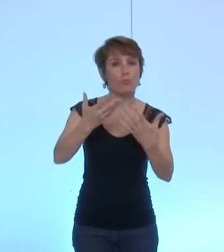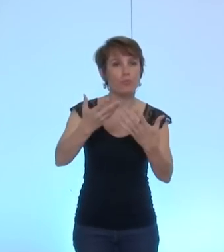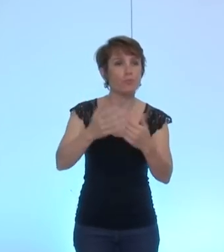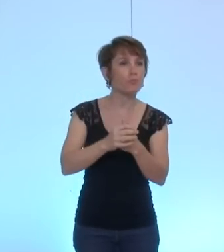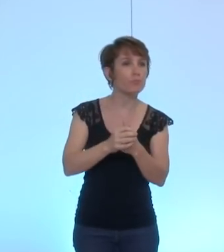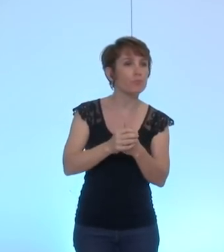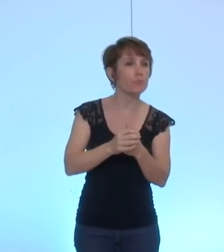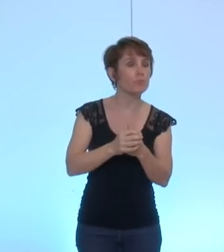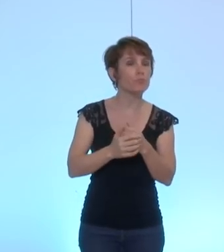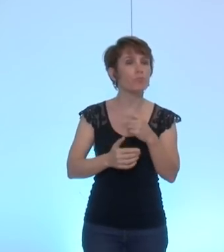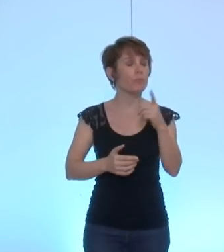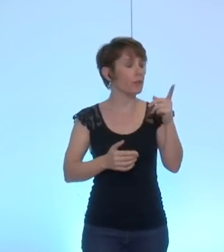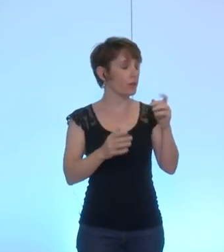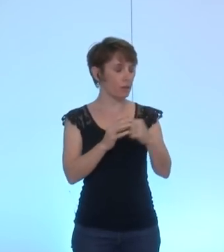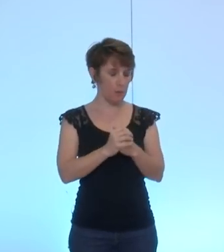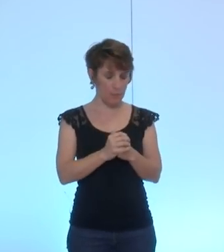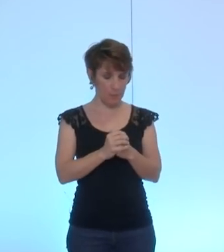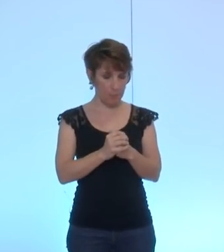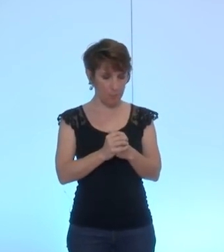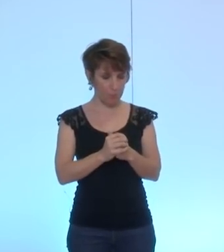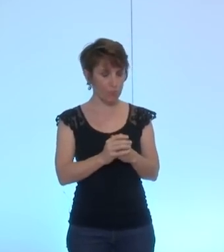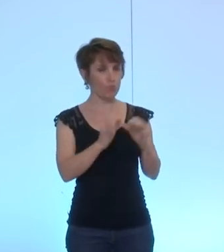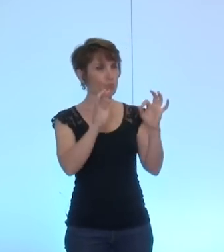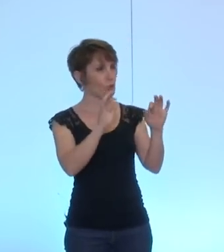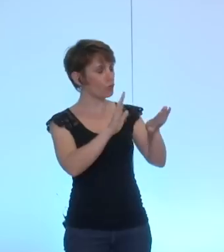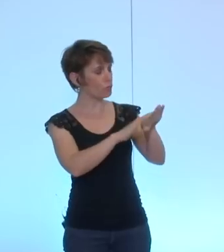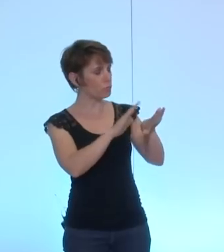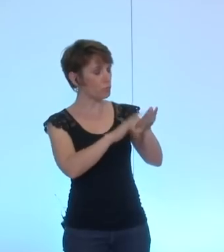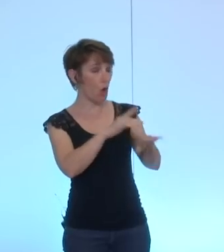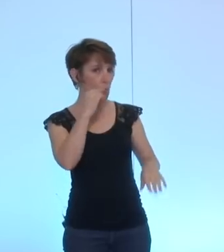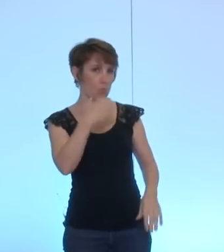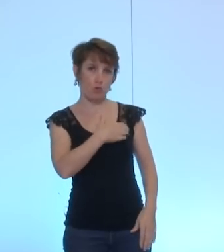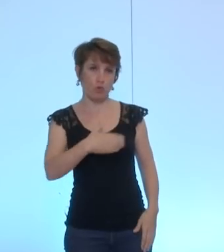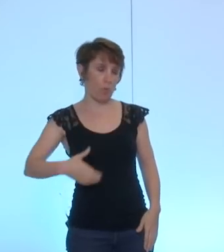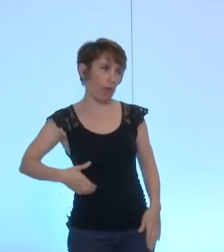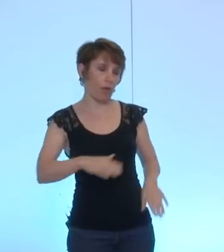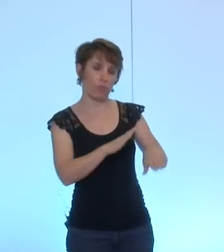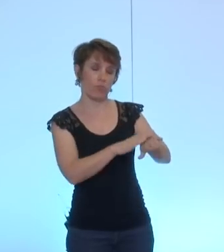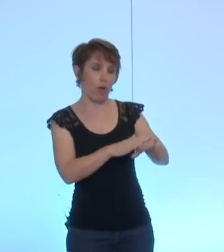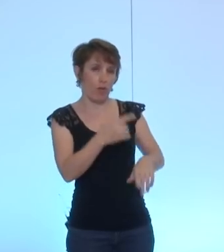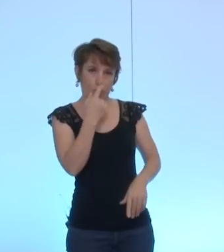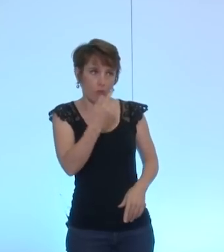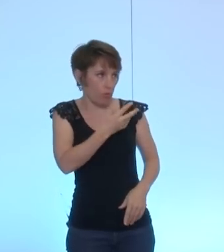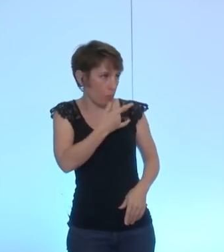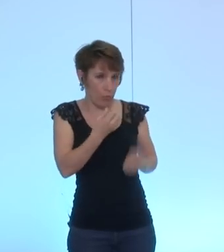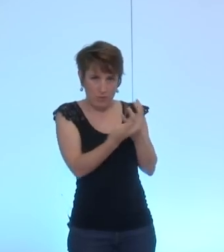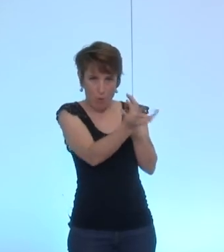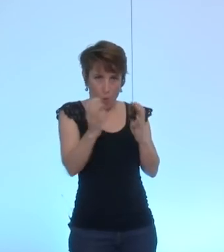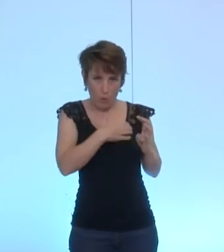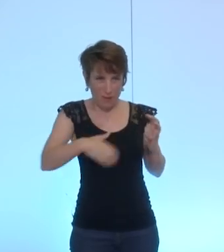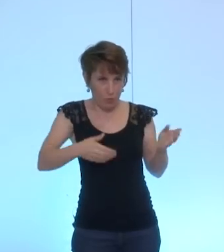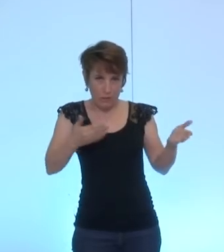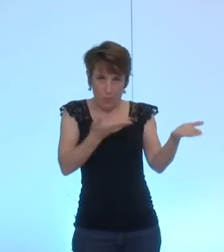M. le maire, le il ne semble pas raisonnable que le conseil municipal se tienne dans ce